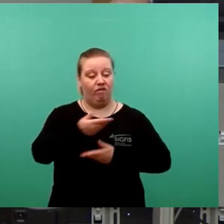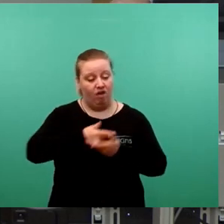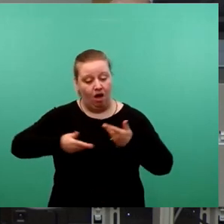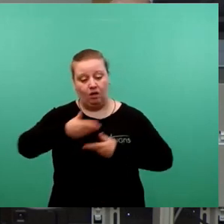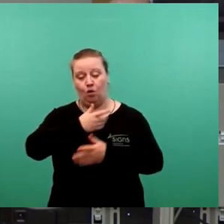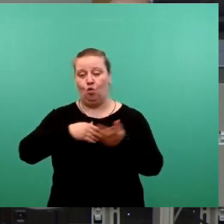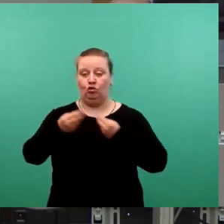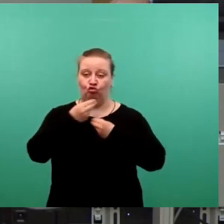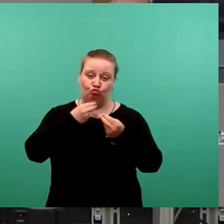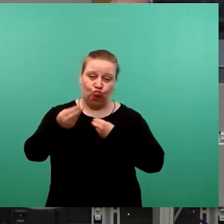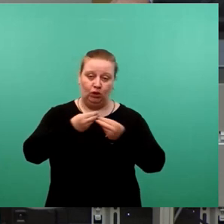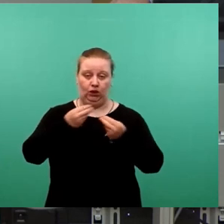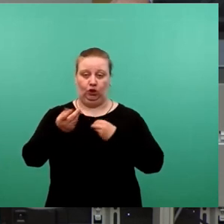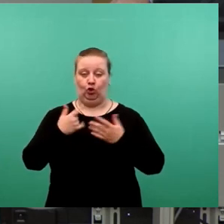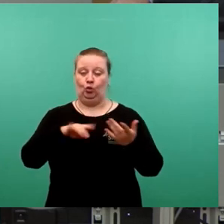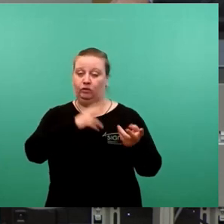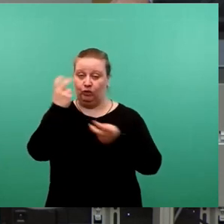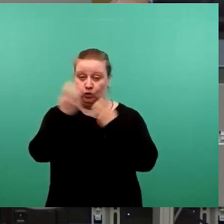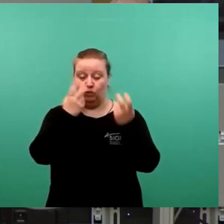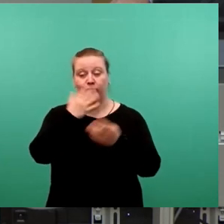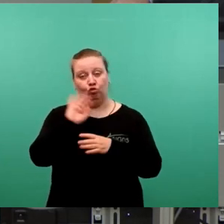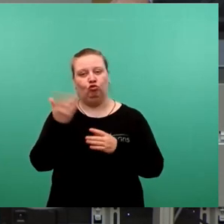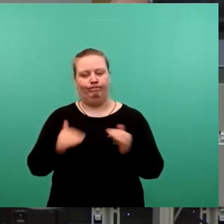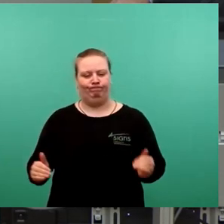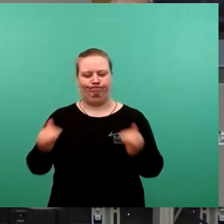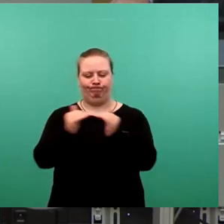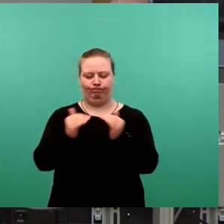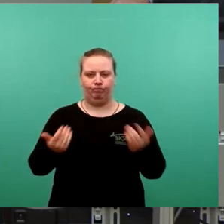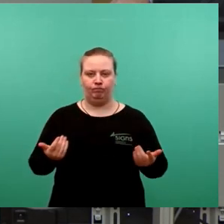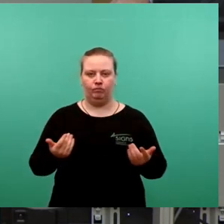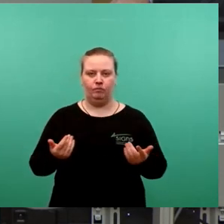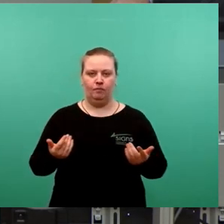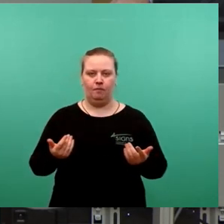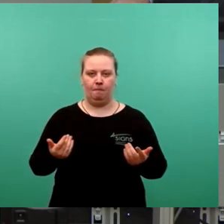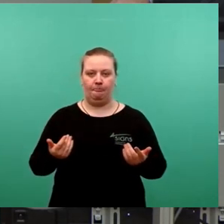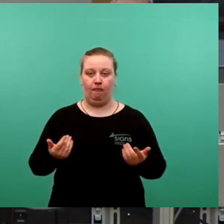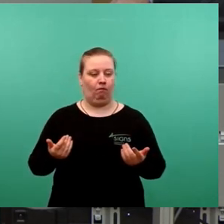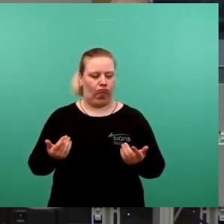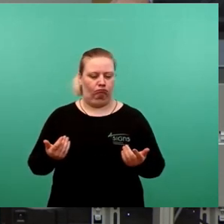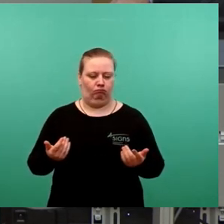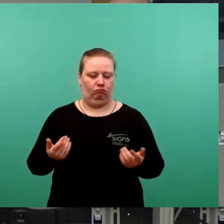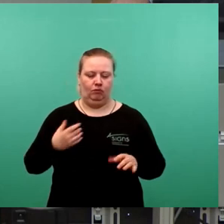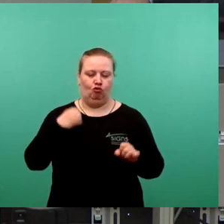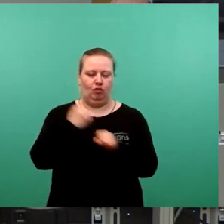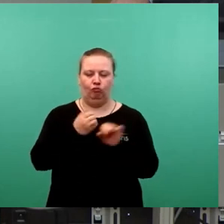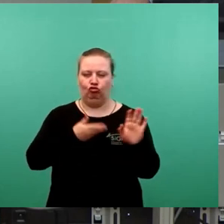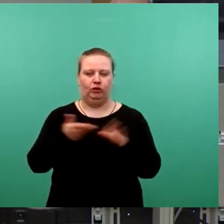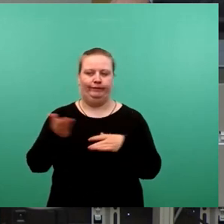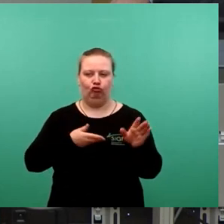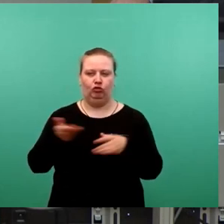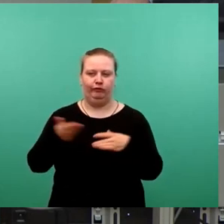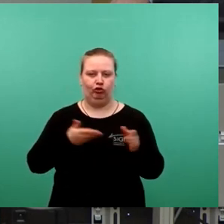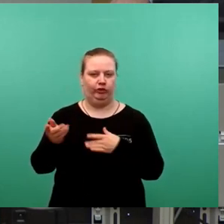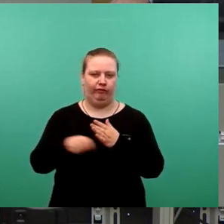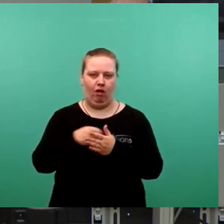Gesprächen und Versuchen, eine Einigung zu erzielen. Am Ende scheiterten mehrfach auf diesem Rat die Wahlen dazu.